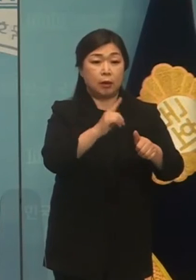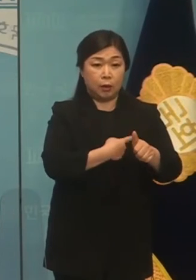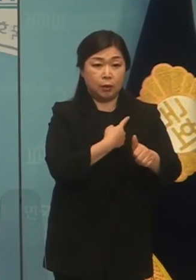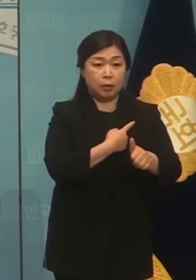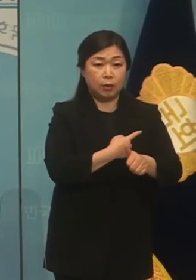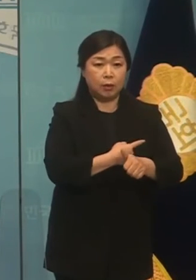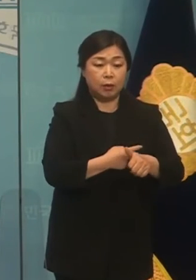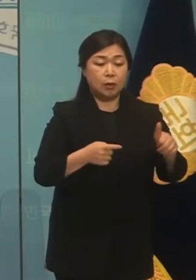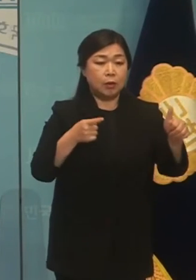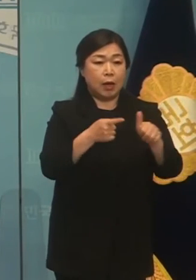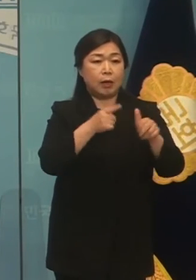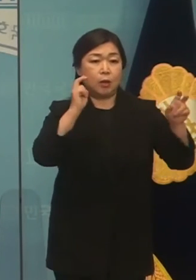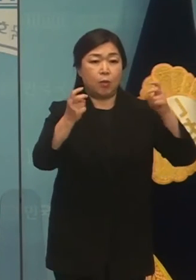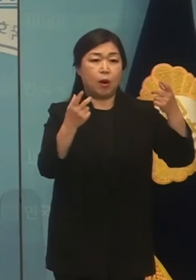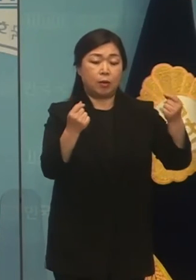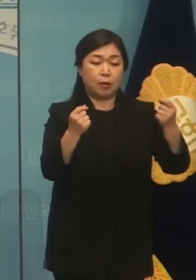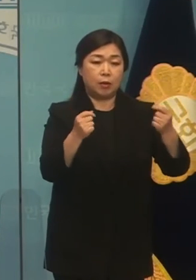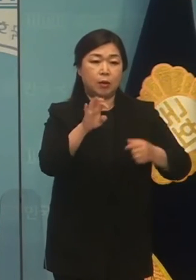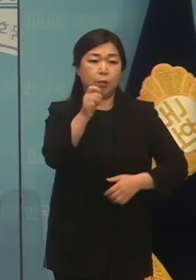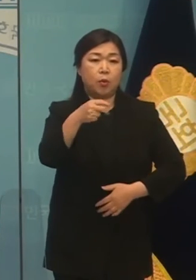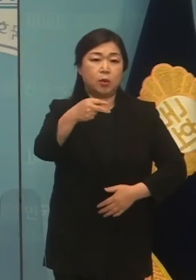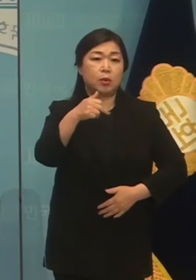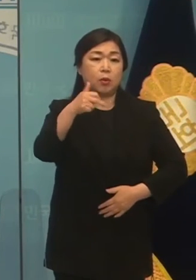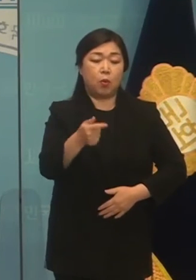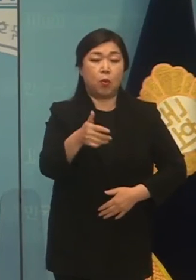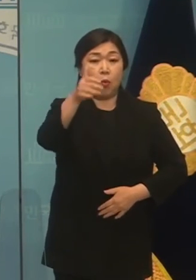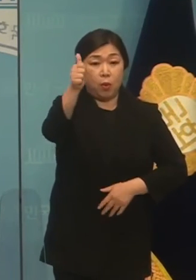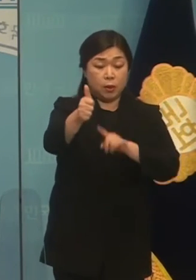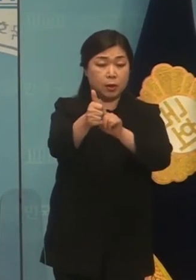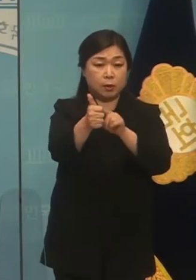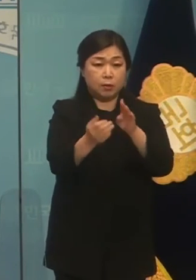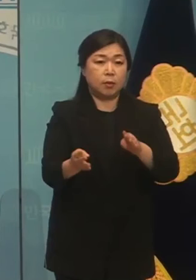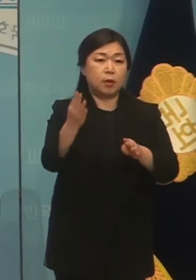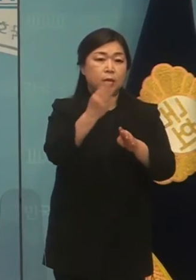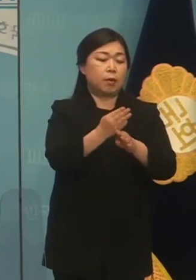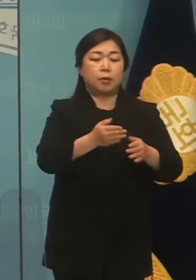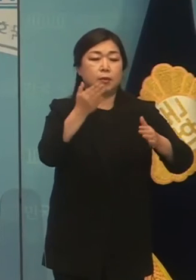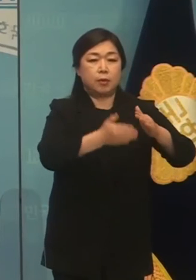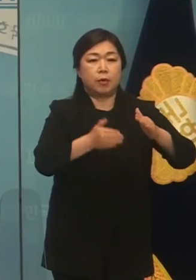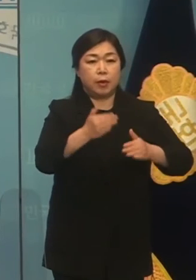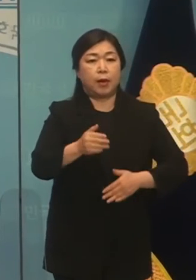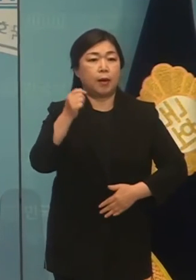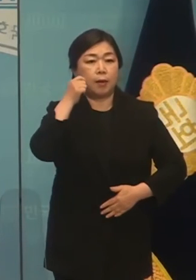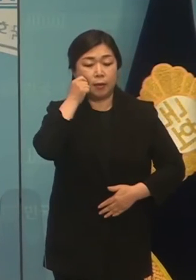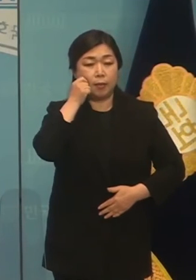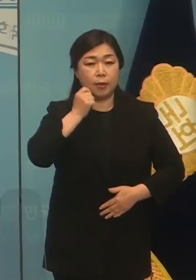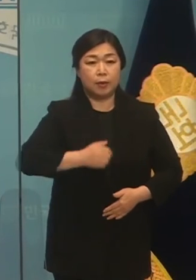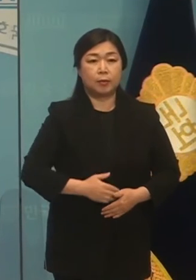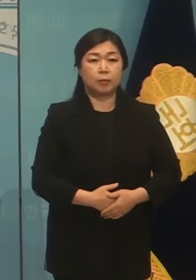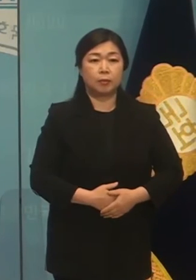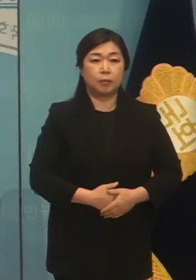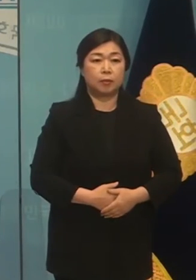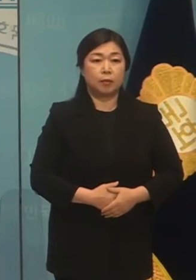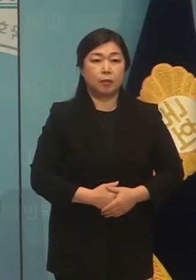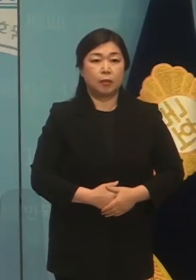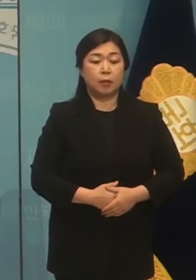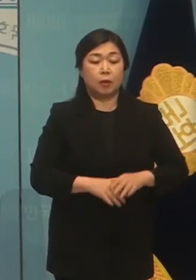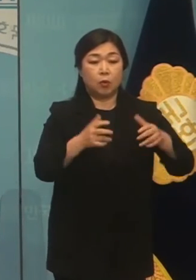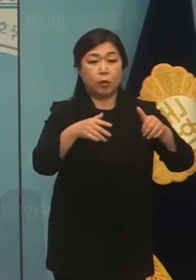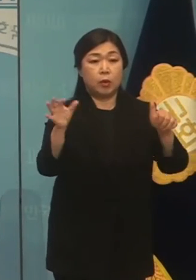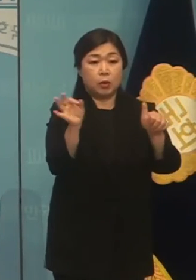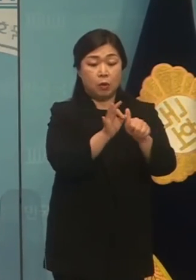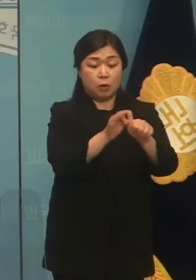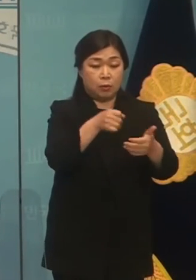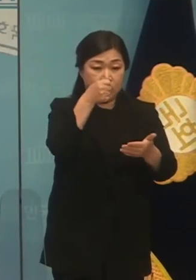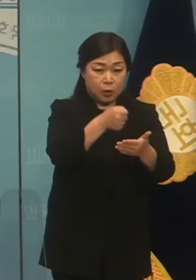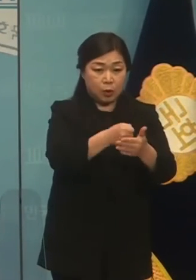포스코의 운영에 최종적 책임을 져야 할 최종 회장을 연휴는 절대 비서서는 안 됩니다. 국민연금의